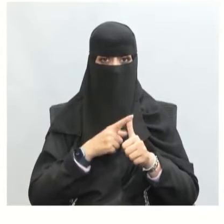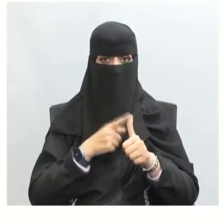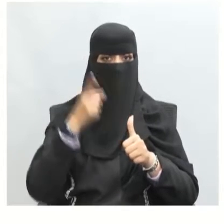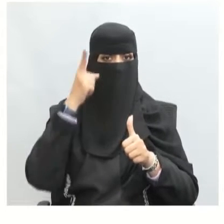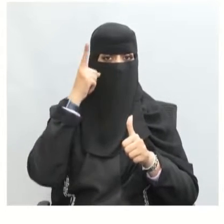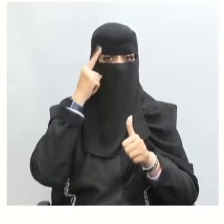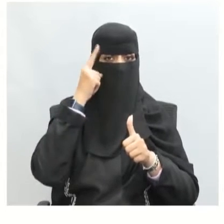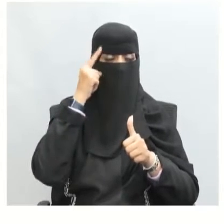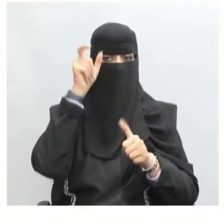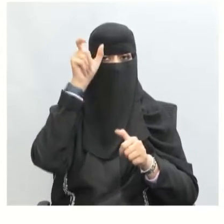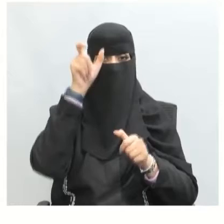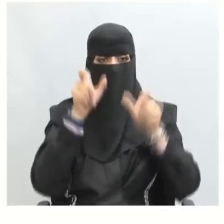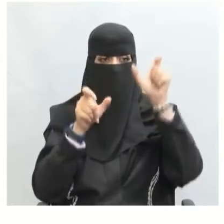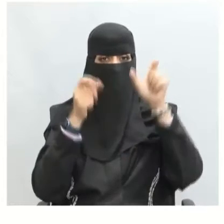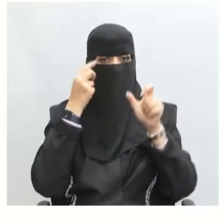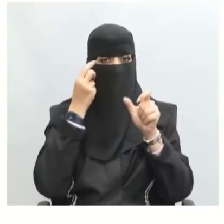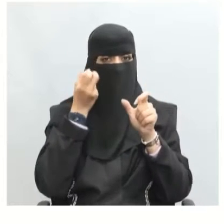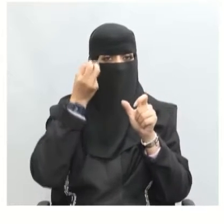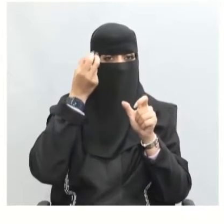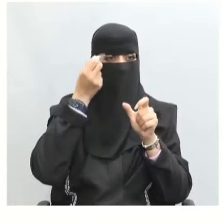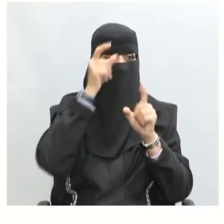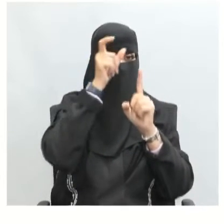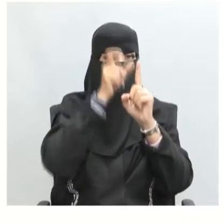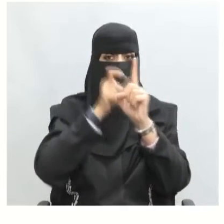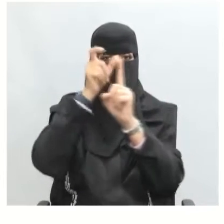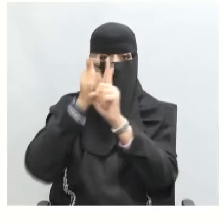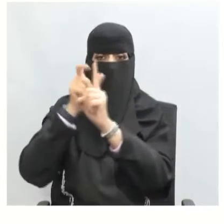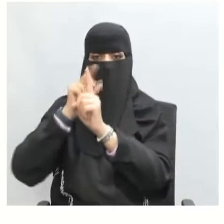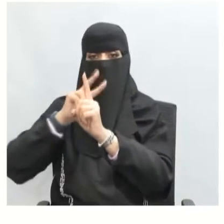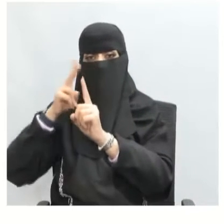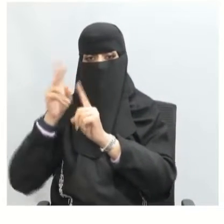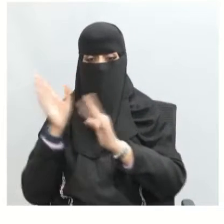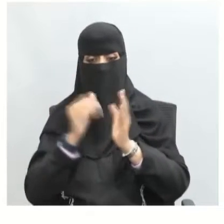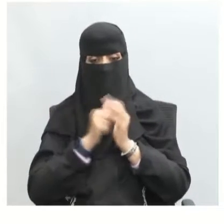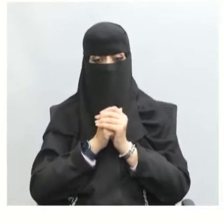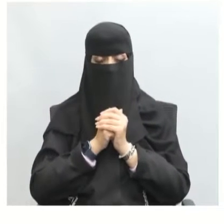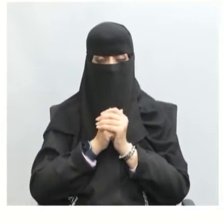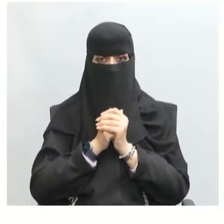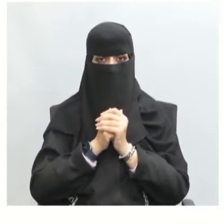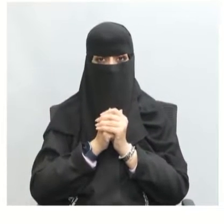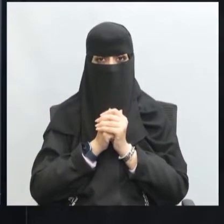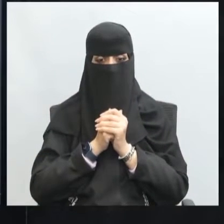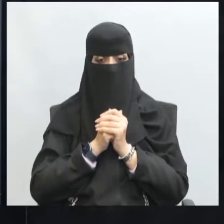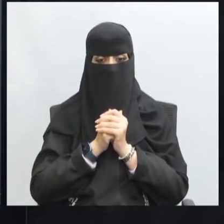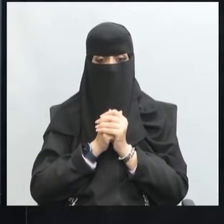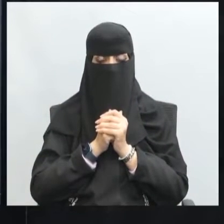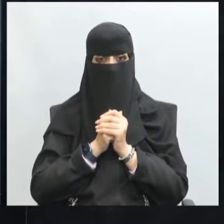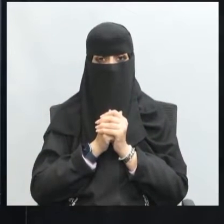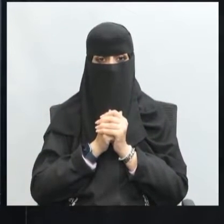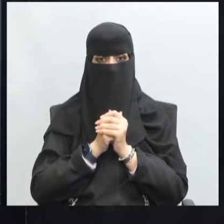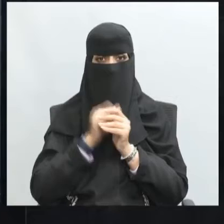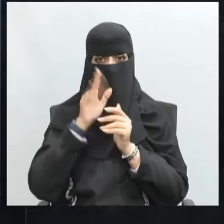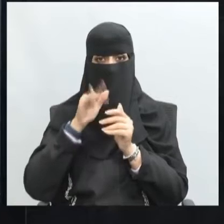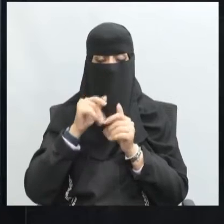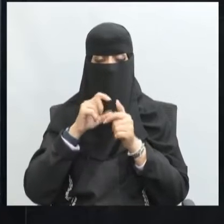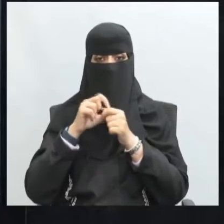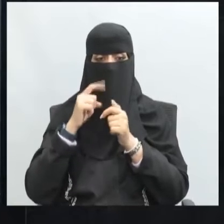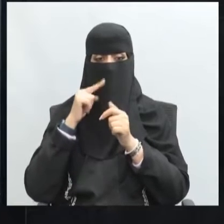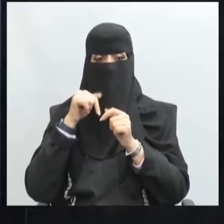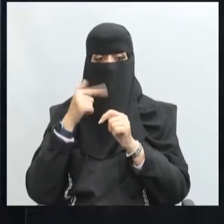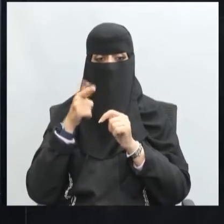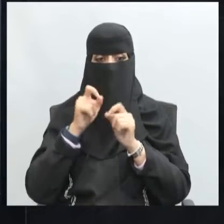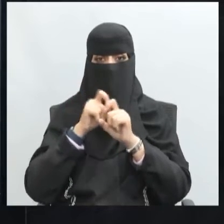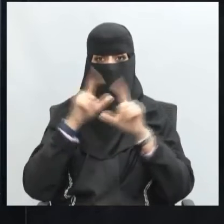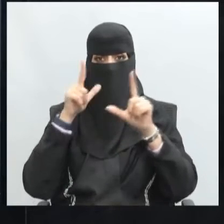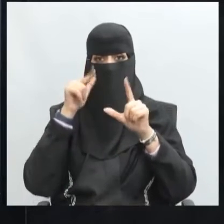من فوائد الحوار بكرنا أنه من أهم وسائل الاتصال أنه من وسائل الاتصال الفعال أنه